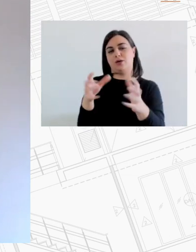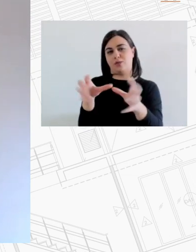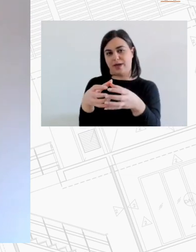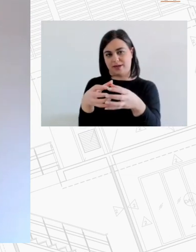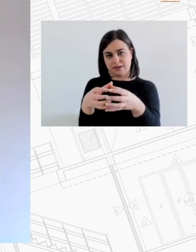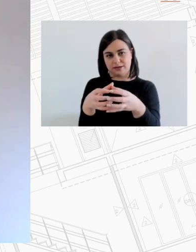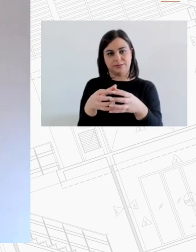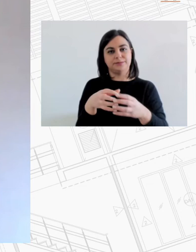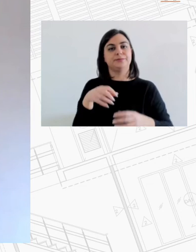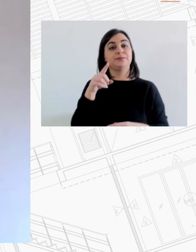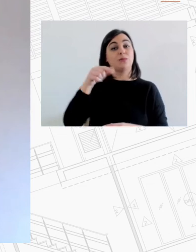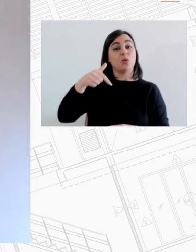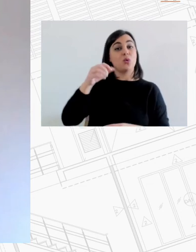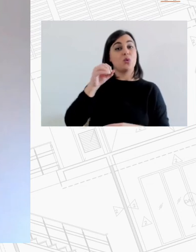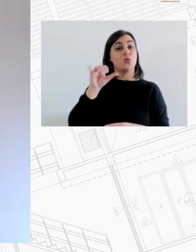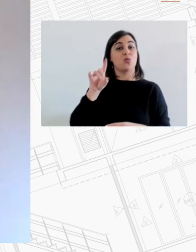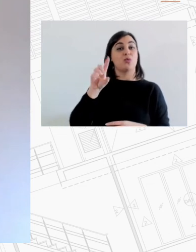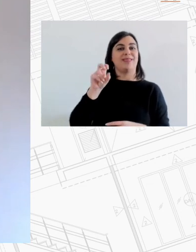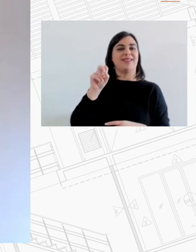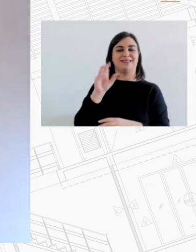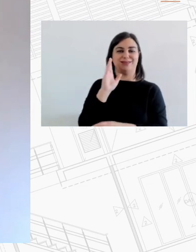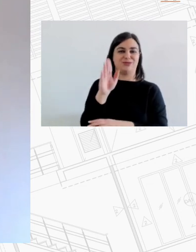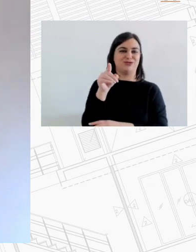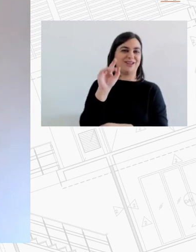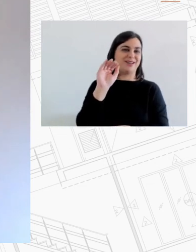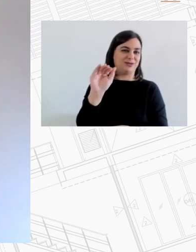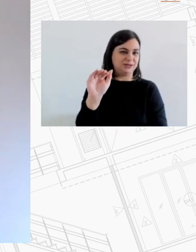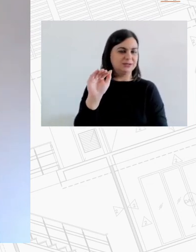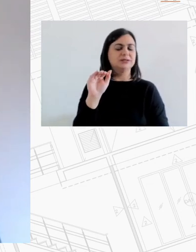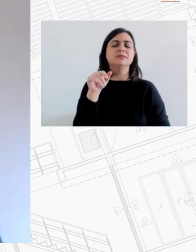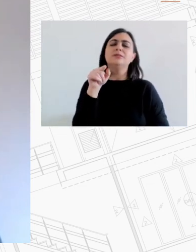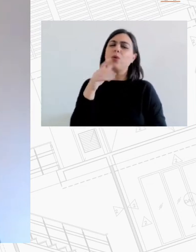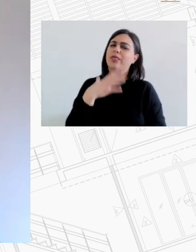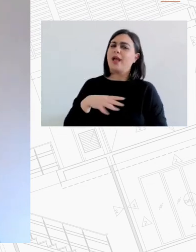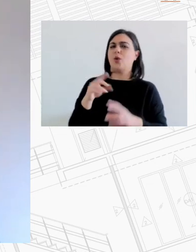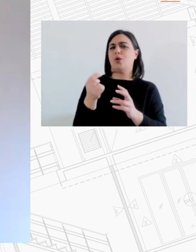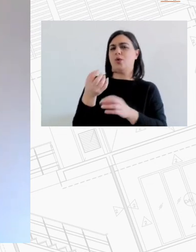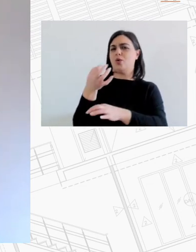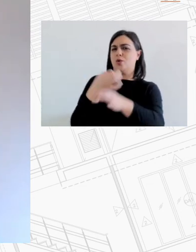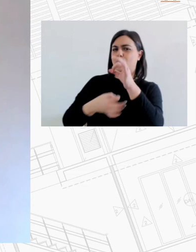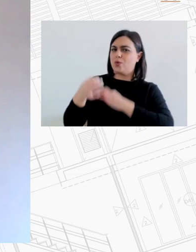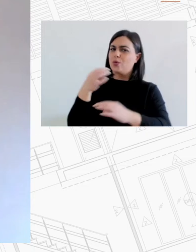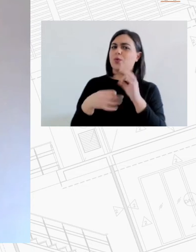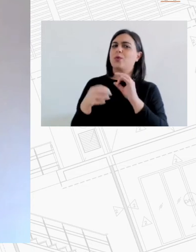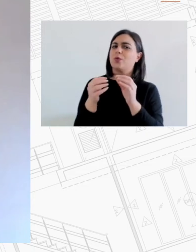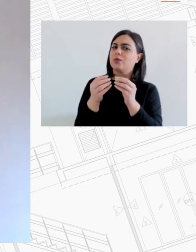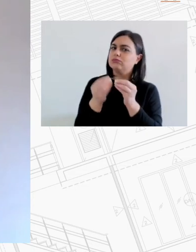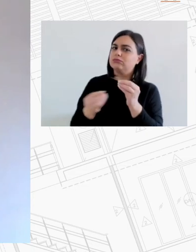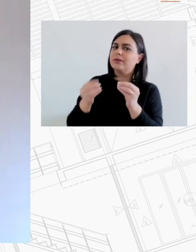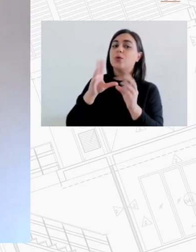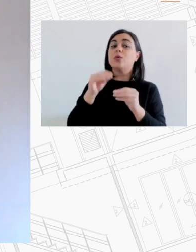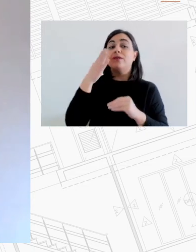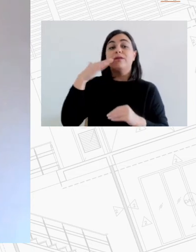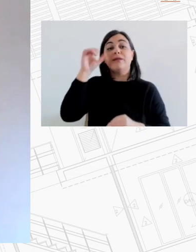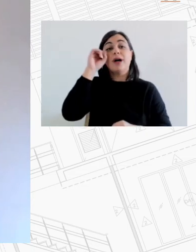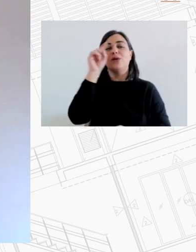αυτό θα θέλατε να πείτε περισσότερο τι έχει γίνει ακριβώς στο Βερολίνο να έχουμε ένα μέτρο σύγκριση, ένα παράδειγμα κοινωνικής σύγκρισης θέλω να